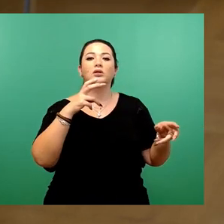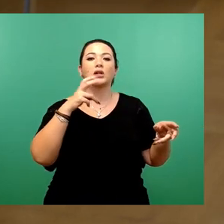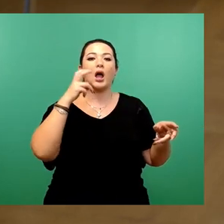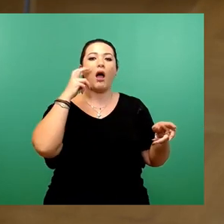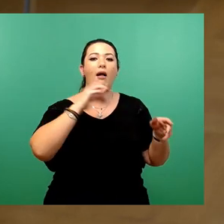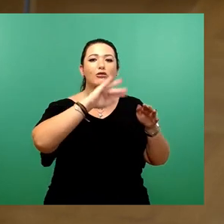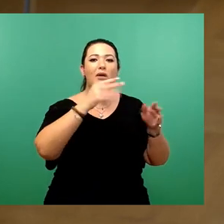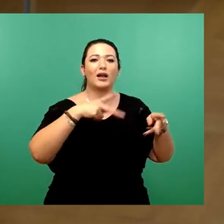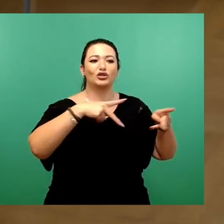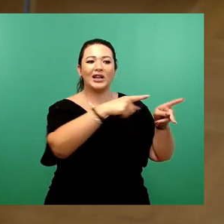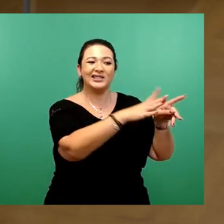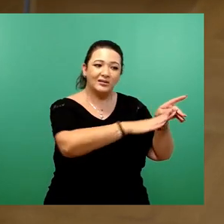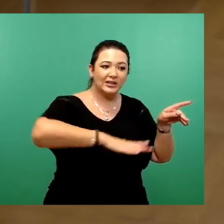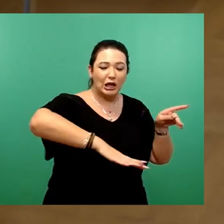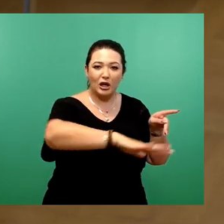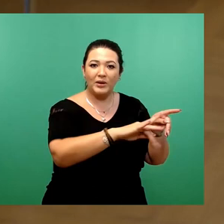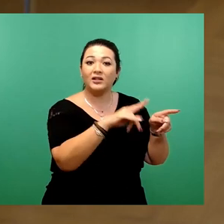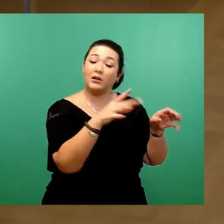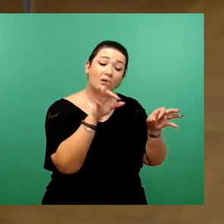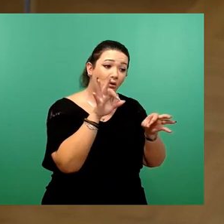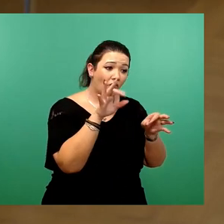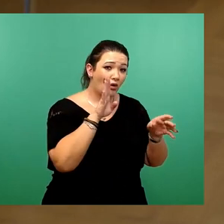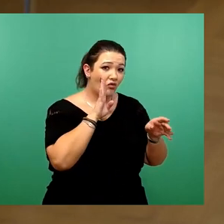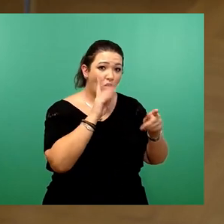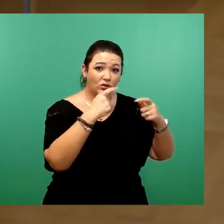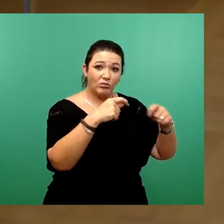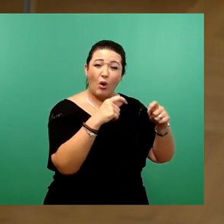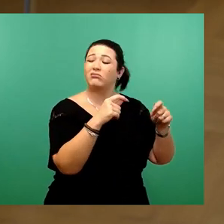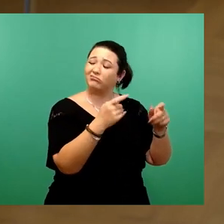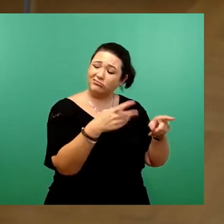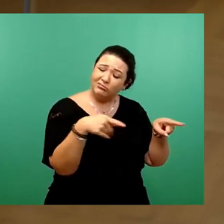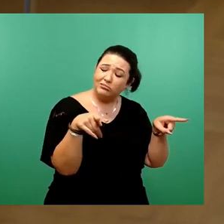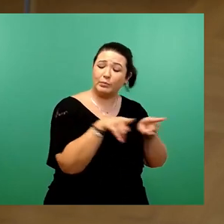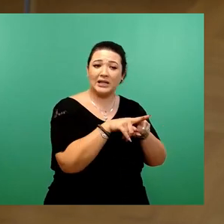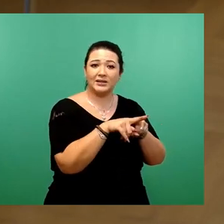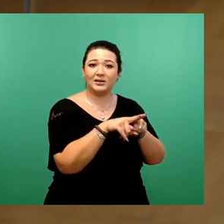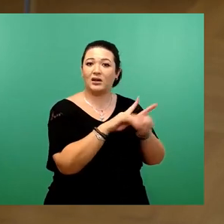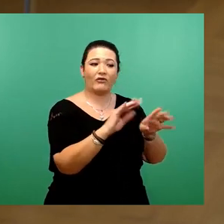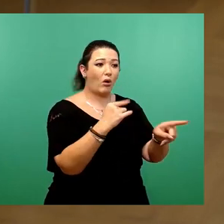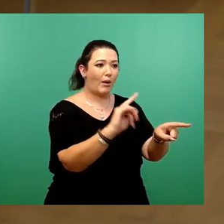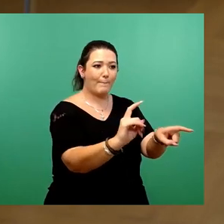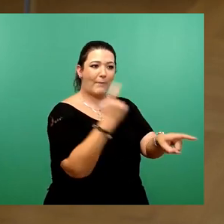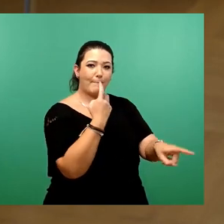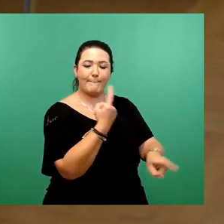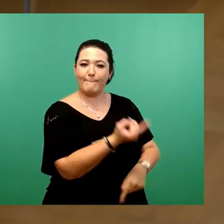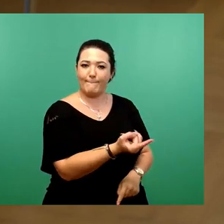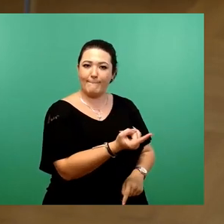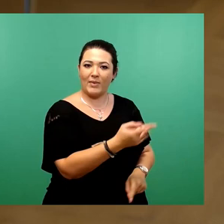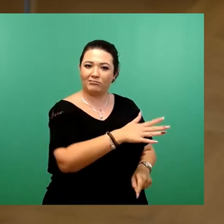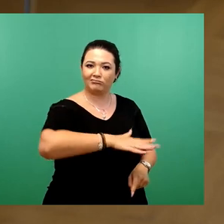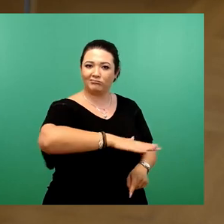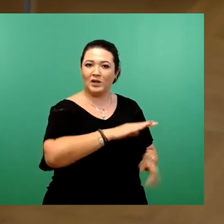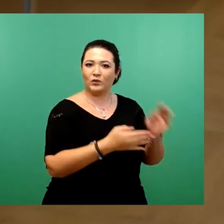Gebiet, das für Wohnungsbau nicht nur geeignet, sondern geradezu ins Auge springt. Bereits 2013,